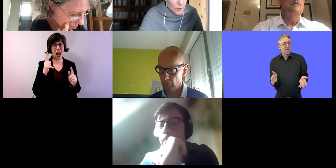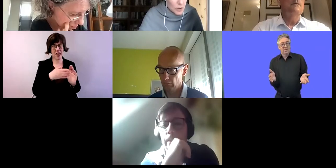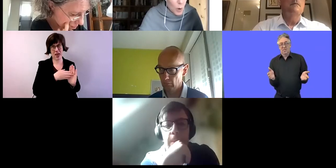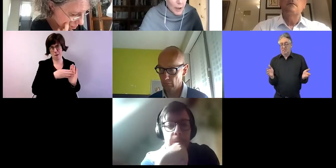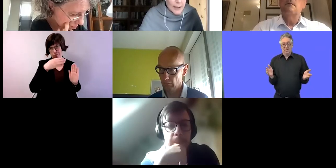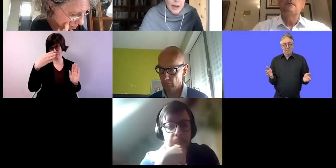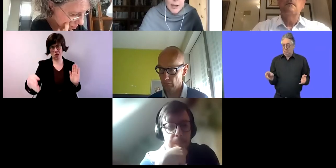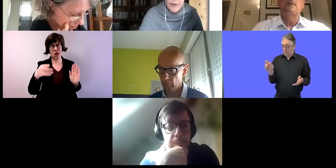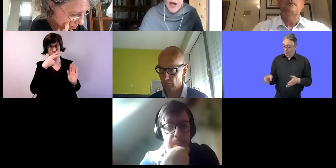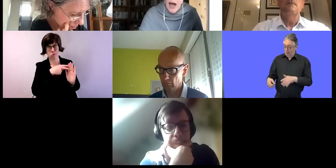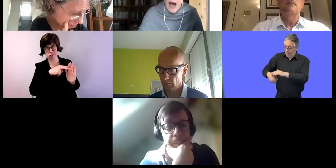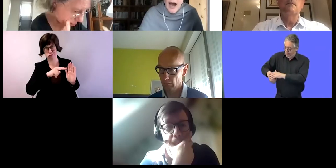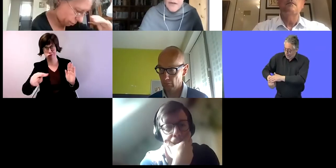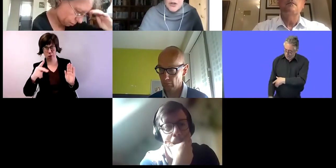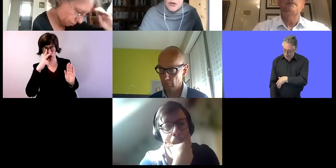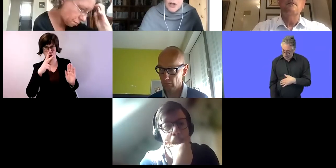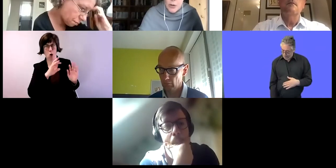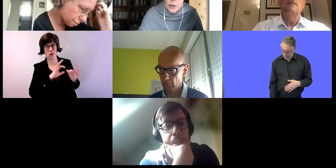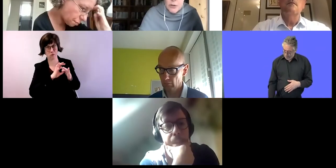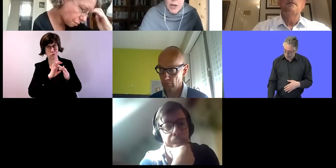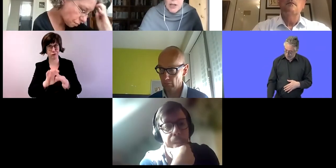Lebensansatz sozusagen.